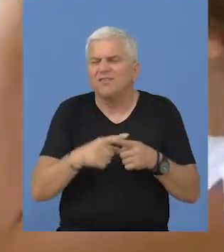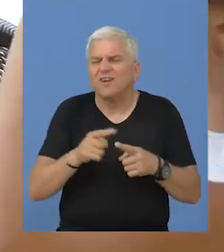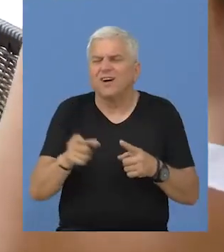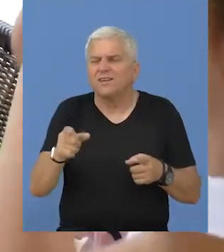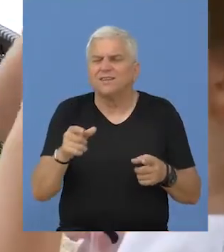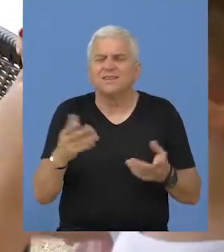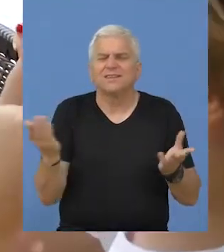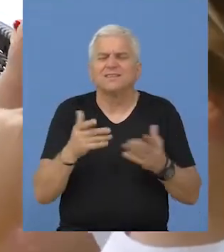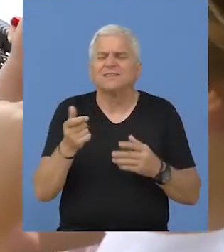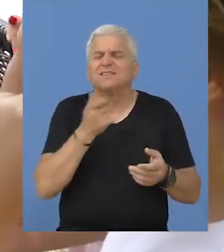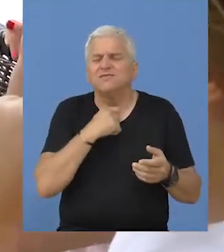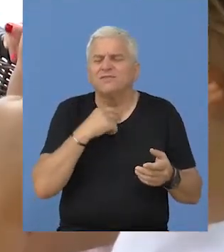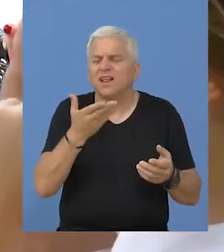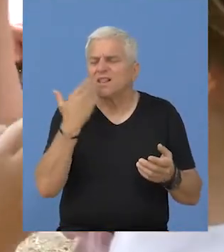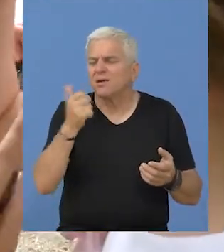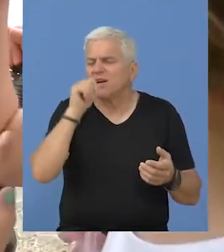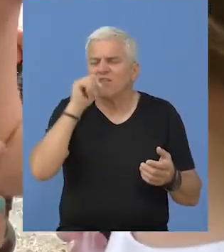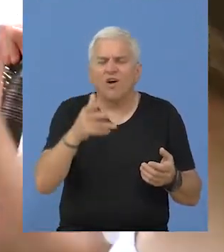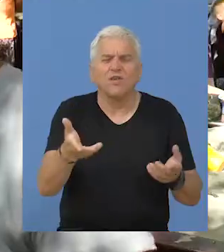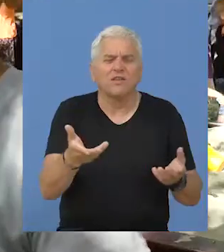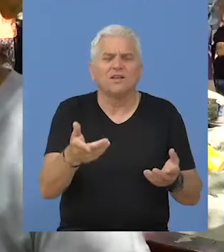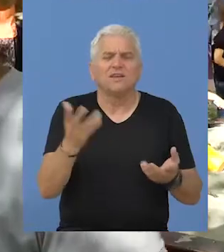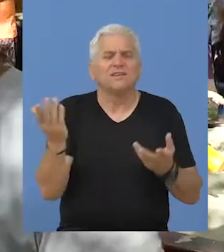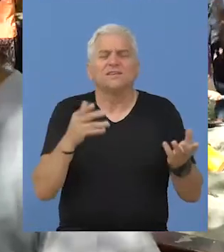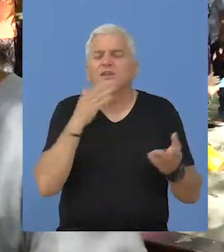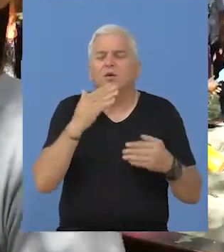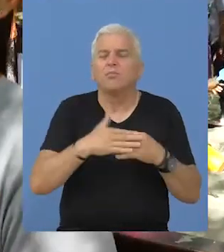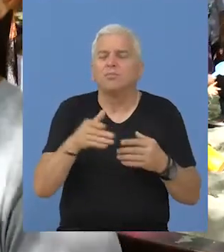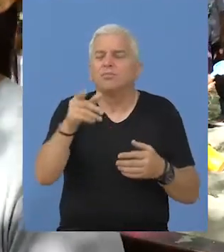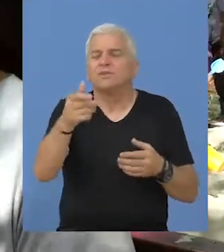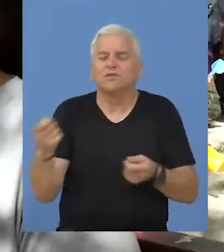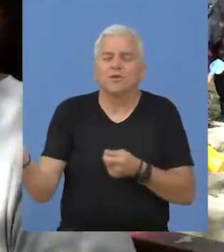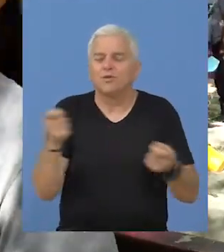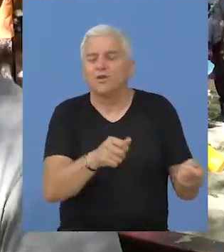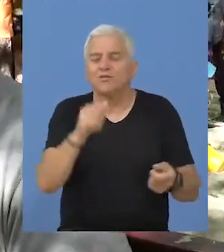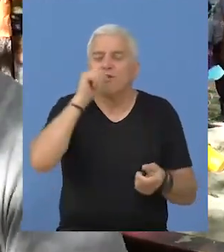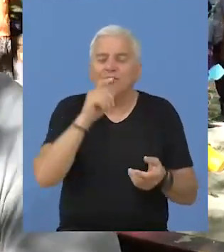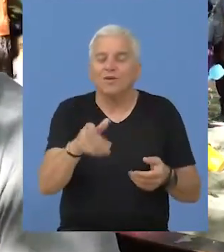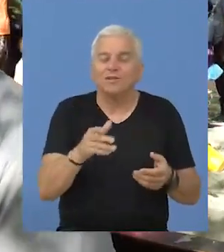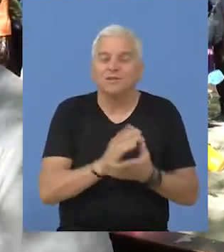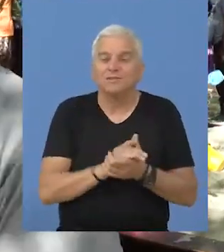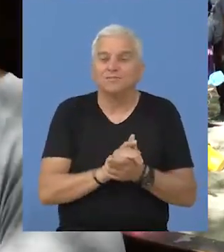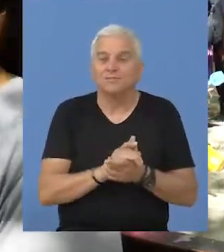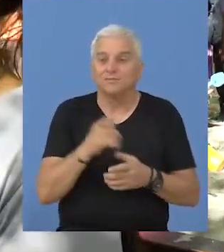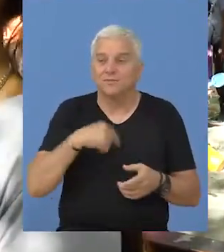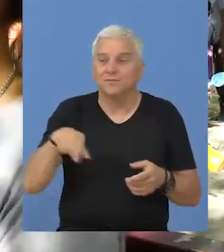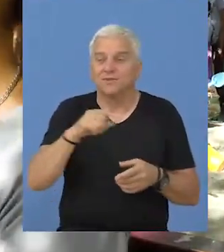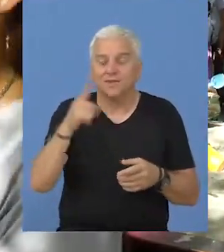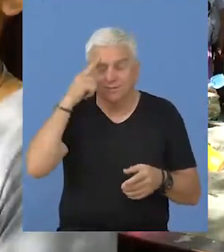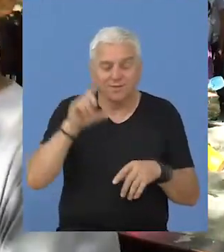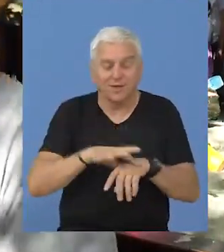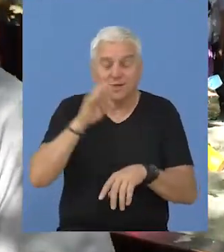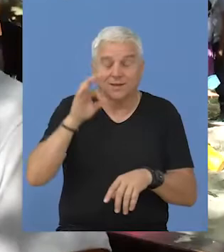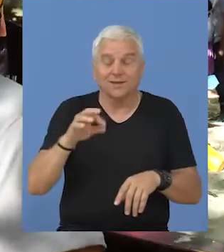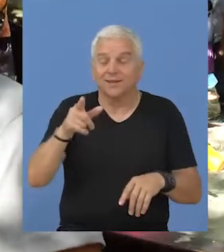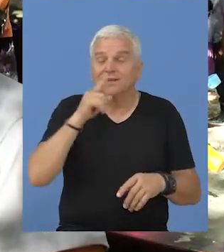uvek te su žedni, pa nema vode, pa ajde sad ko je tu u blizini da dotrči, da donese i tako. I onda su došli na